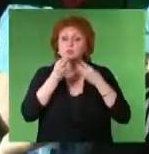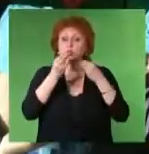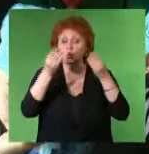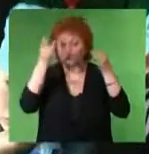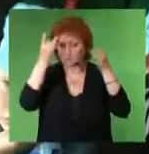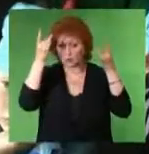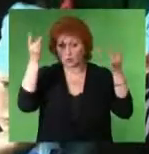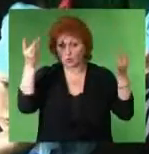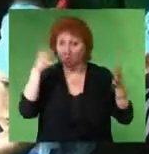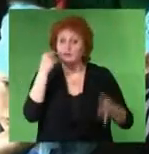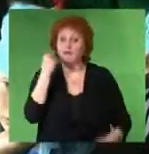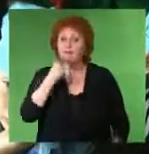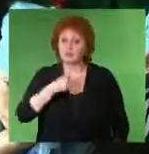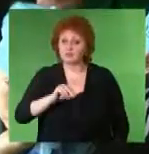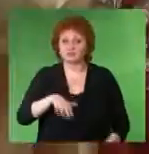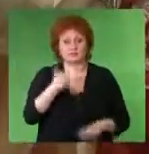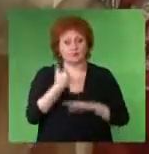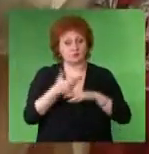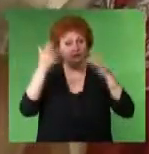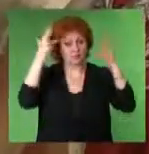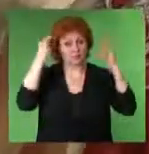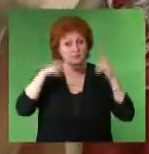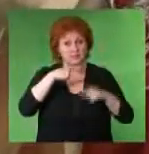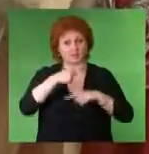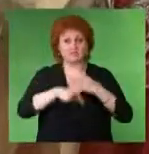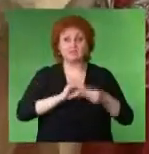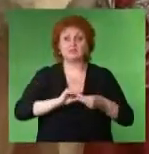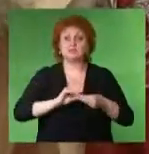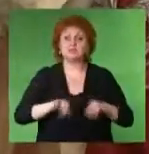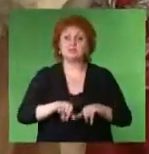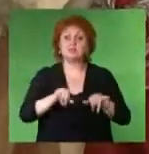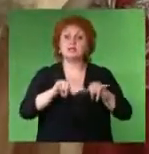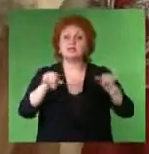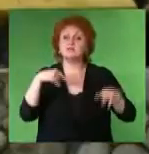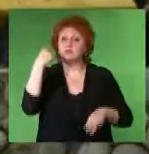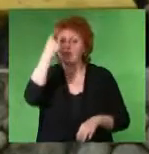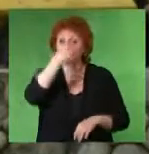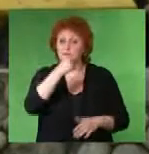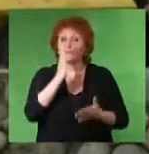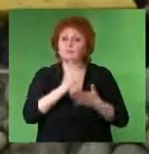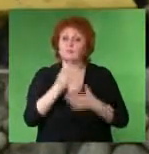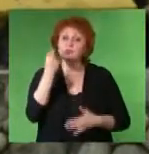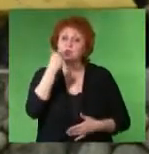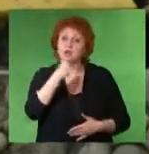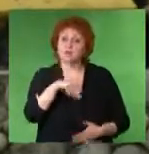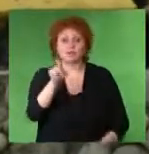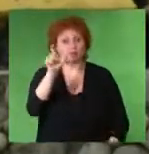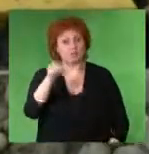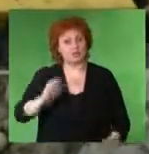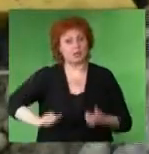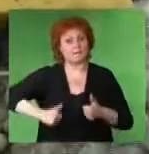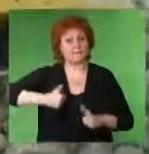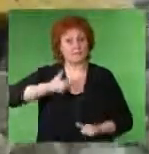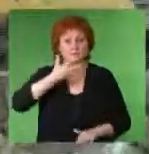Духовных, нравственных, культурных качеств на основе православных традиций Развития гармоничной личности, обладающей качествами